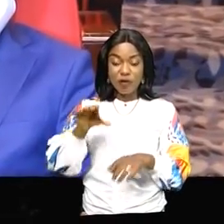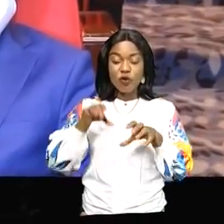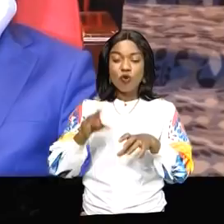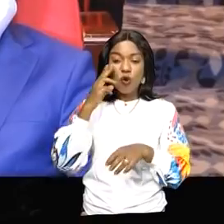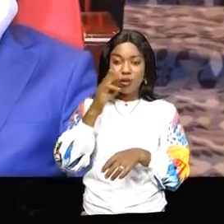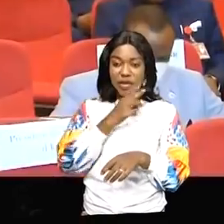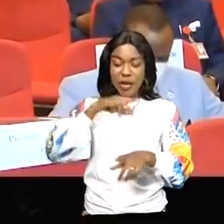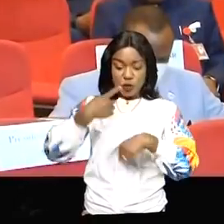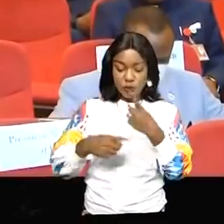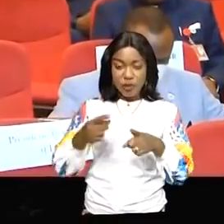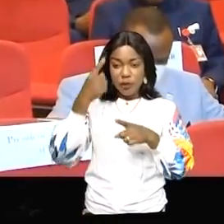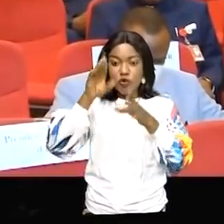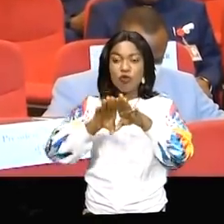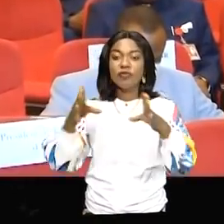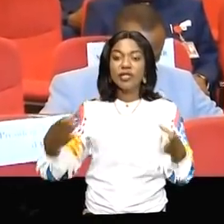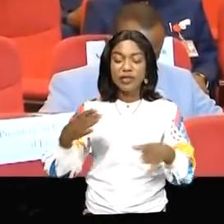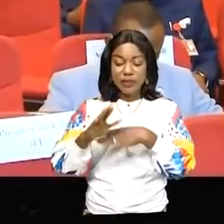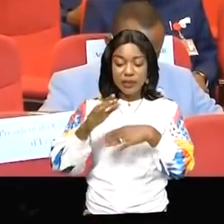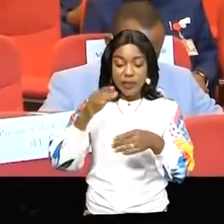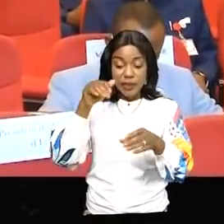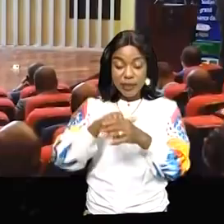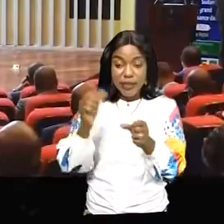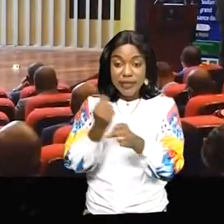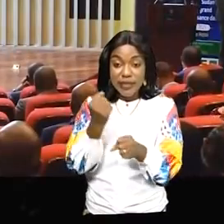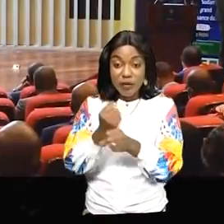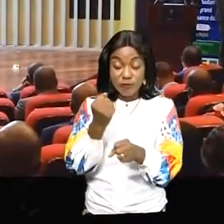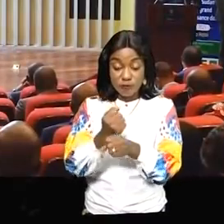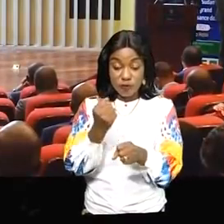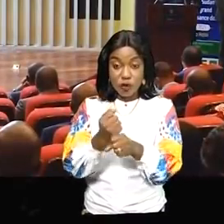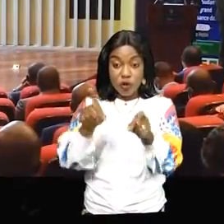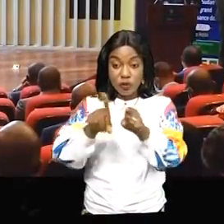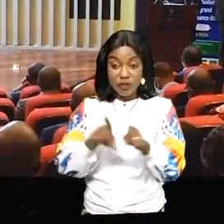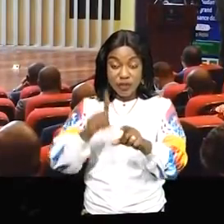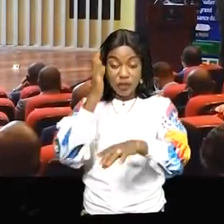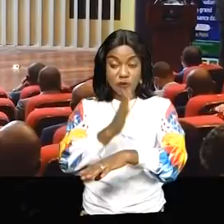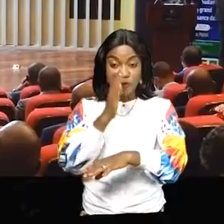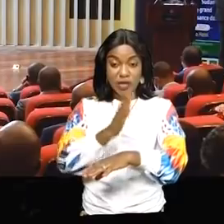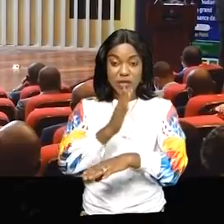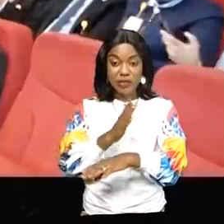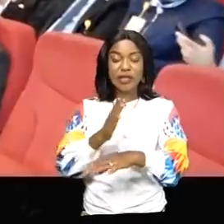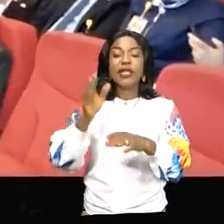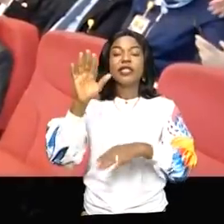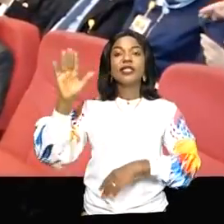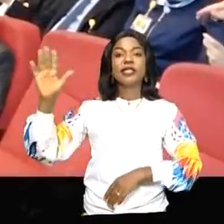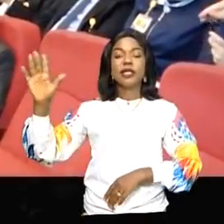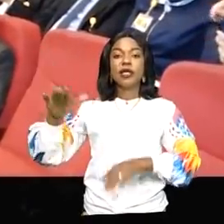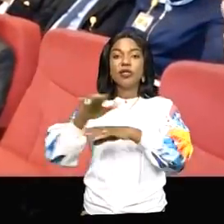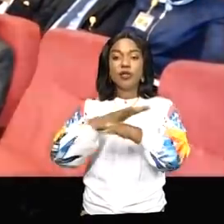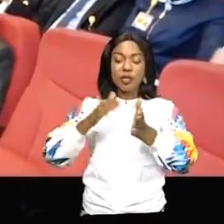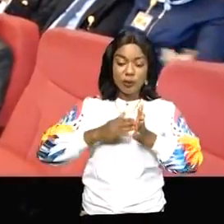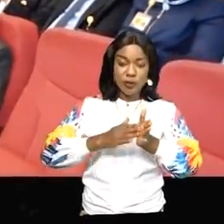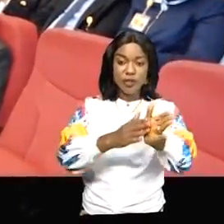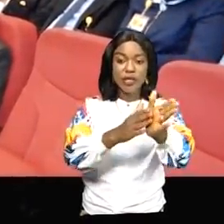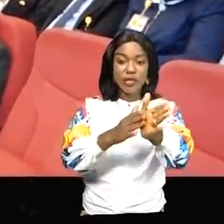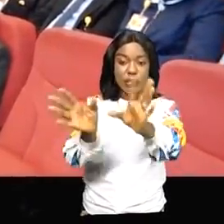a procédé personnellement à la cérémonie d'ouverture de la conférence ministérielle de Kinshasa sur la poursuite des